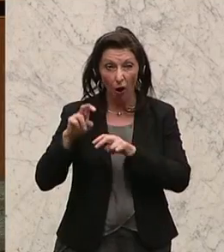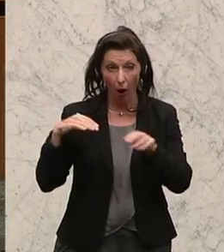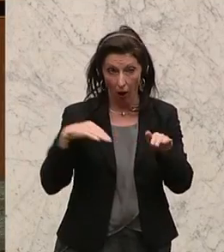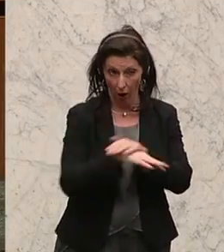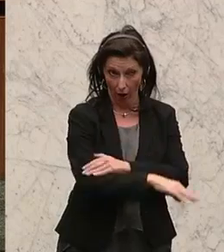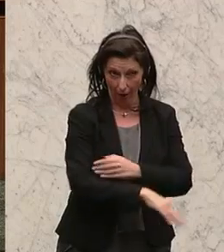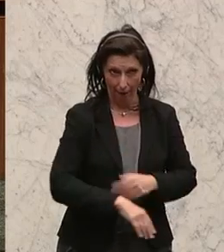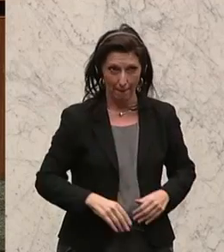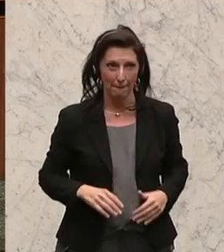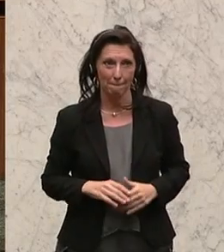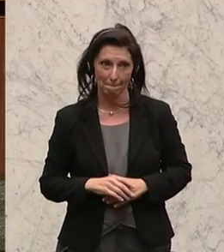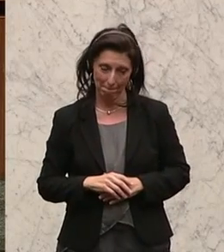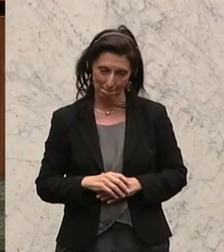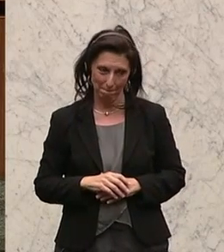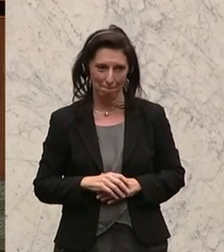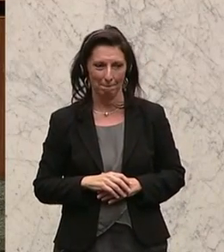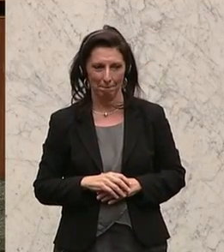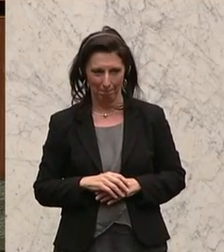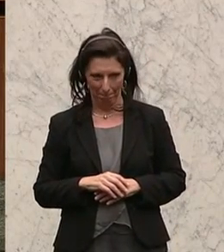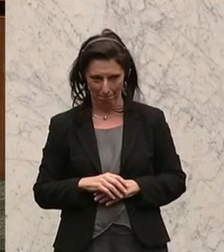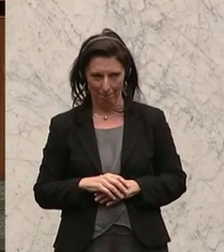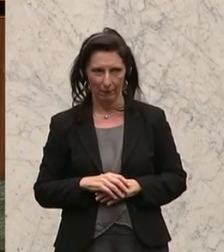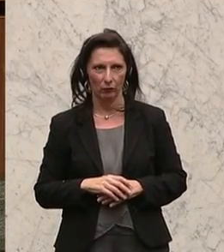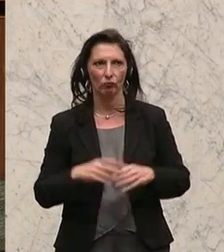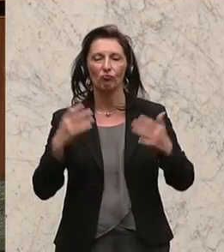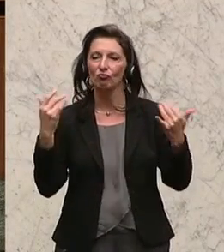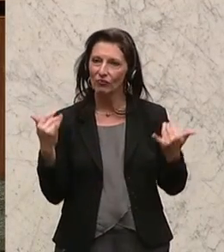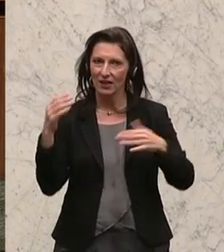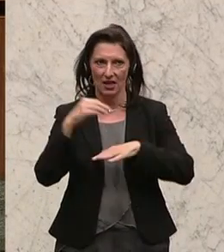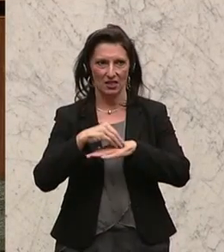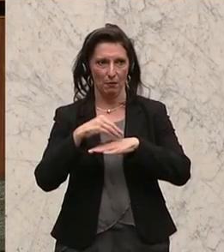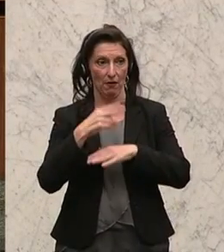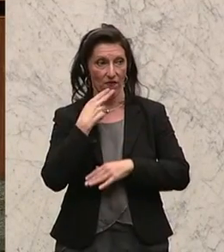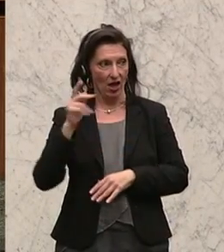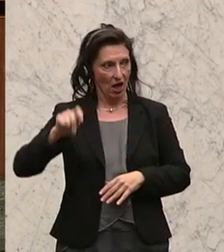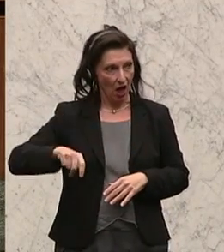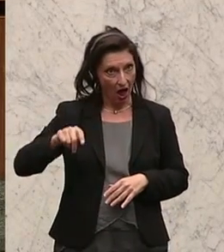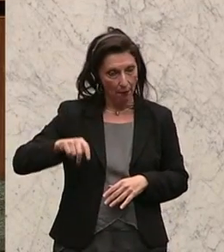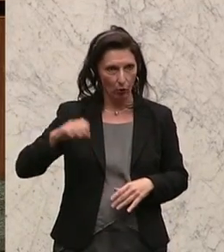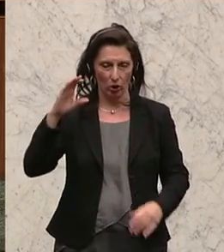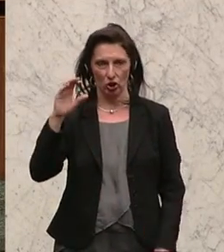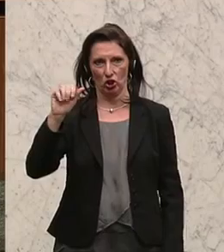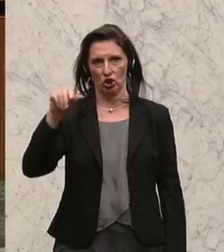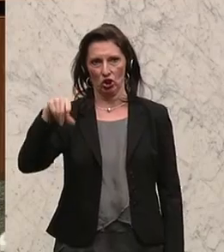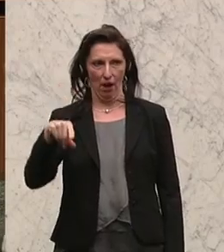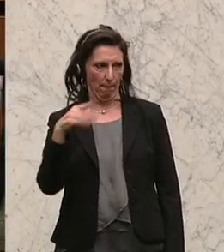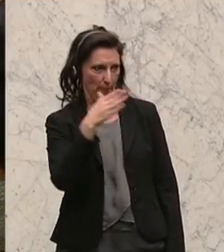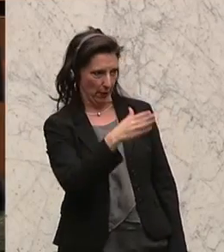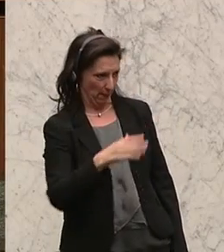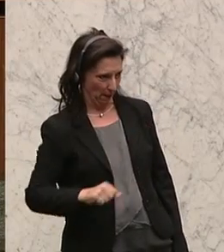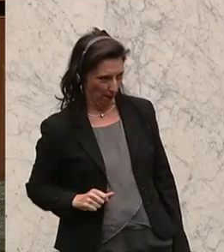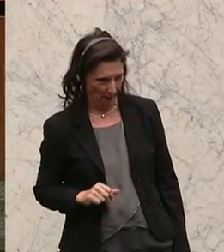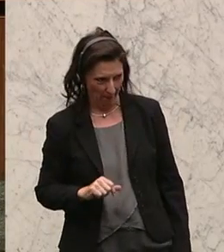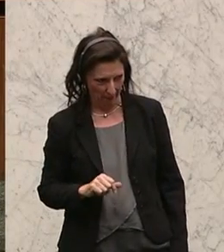So Bruno Rossmann, Budgetsprecher der Grünen, zu den neuen internationalen Steuerabkommen. Er ordet unter anderem eine